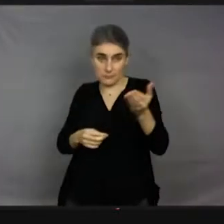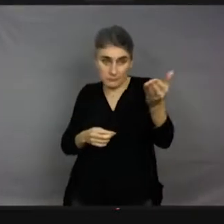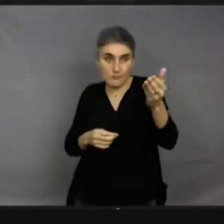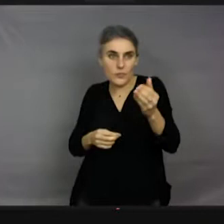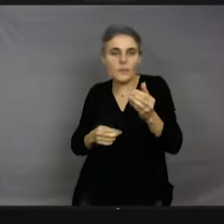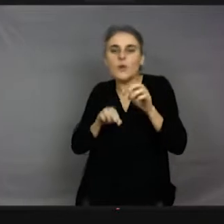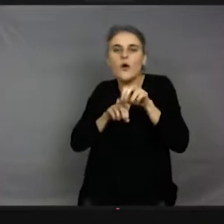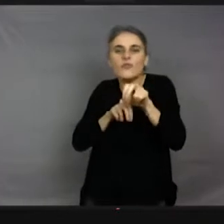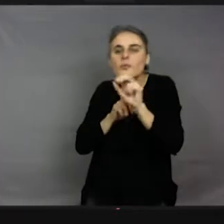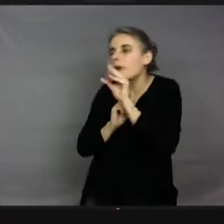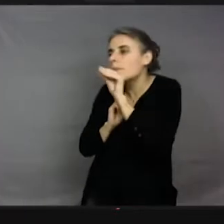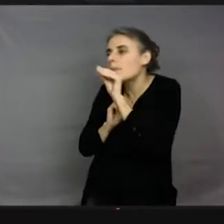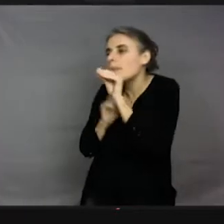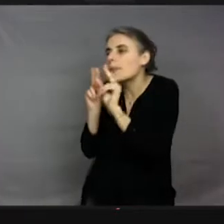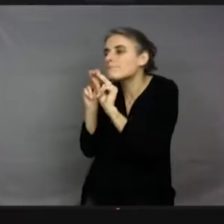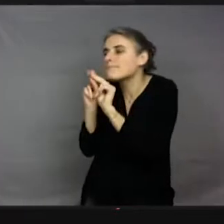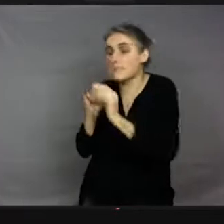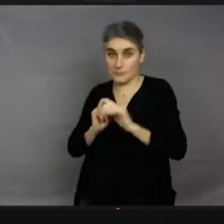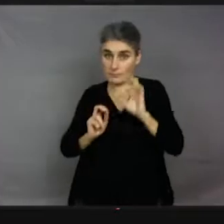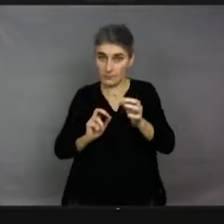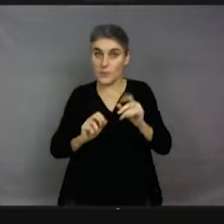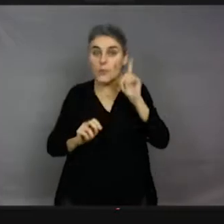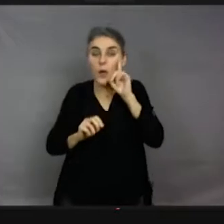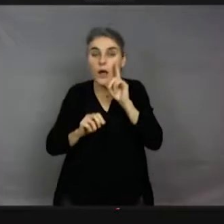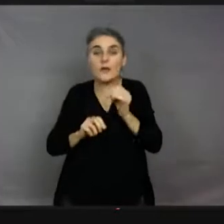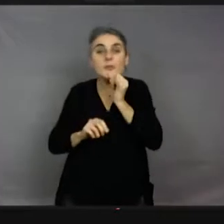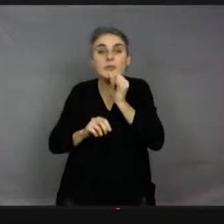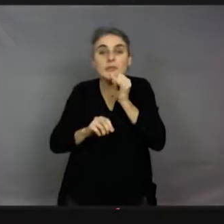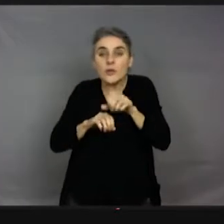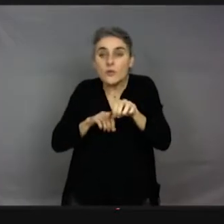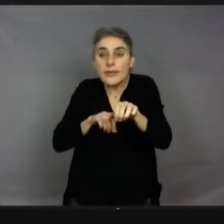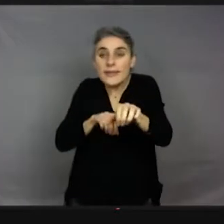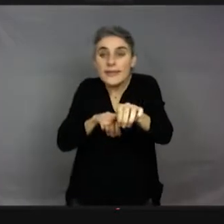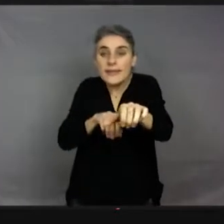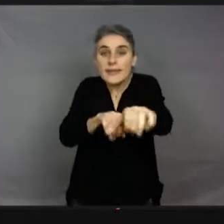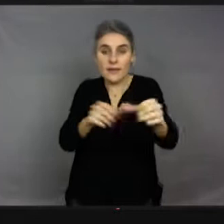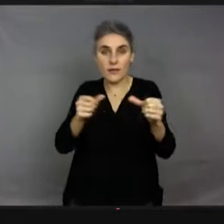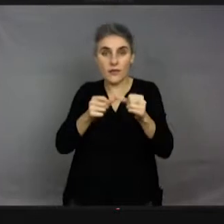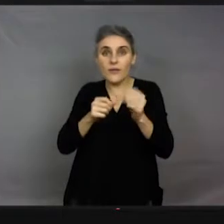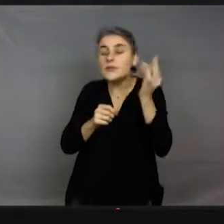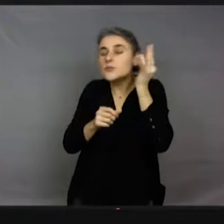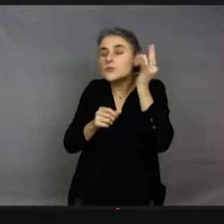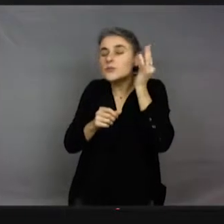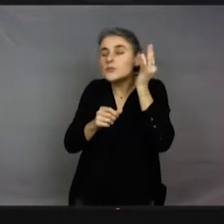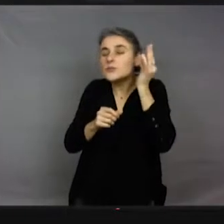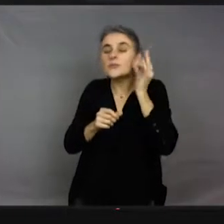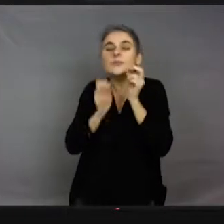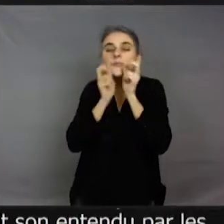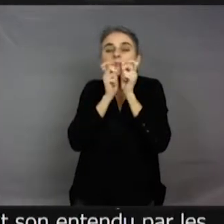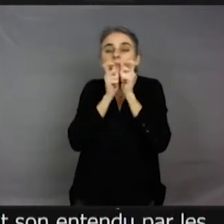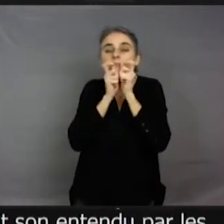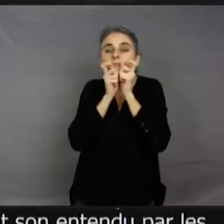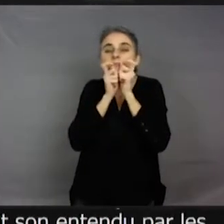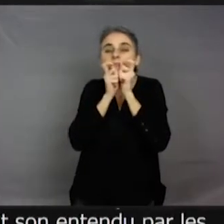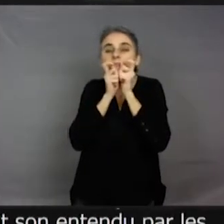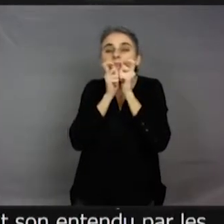après la sortie de l'œuf qui vont émettre un petit son entendu par les fourmis, un petit grincement, et du coup, les fourmis